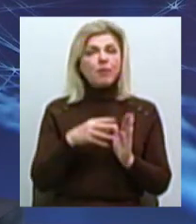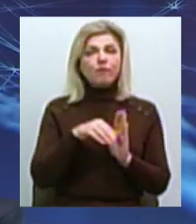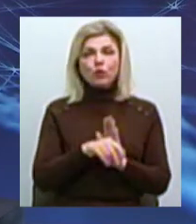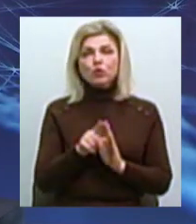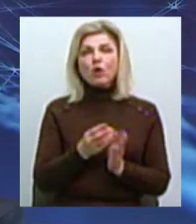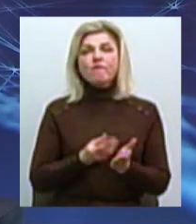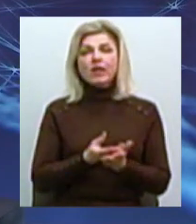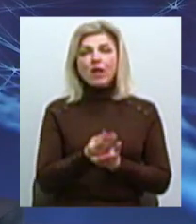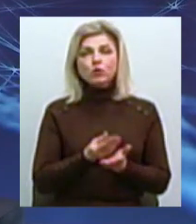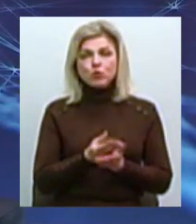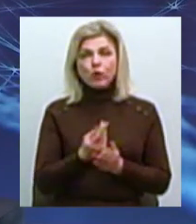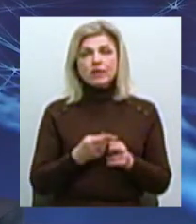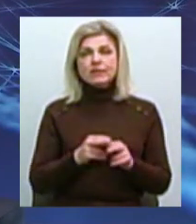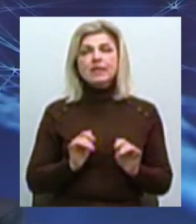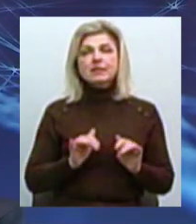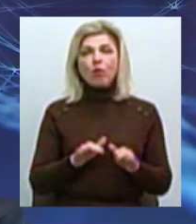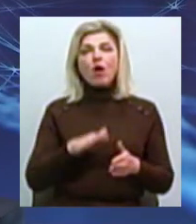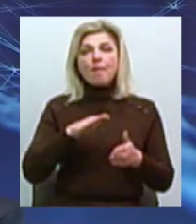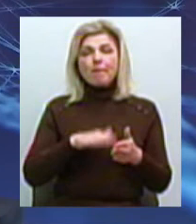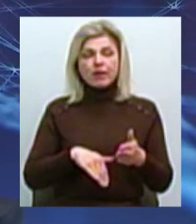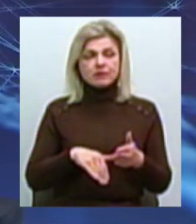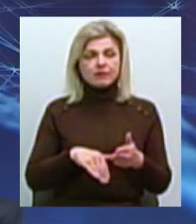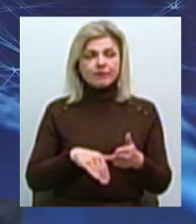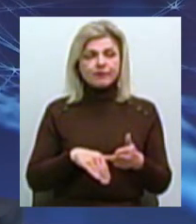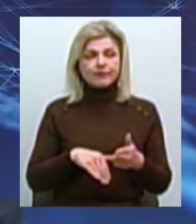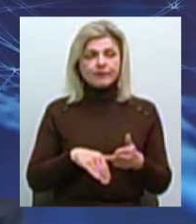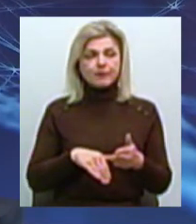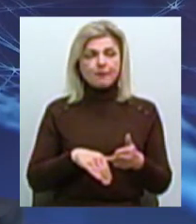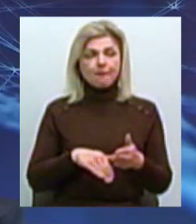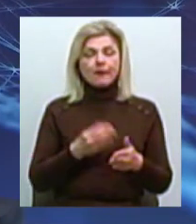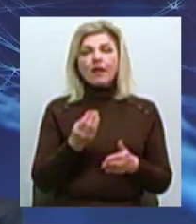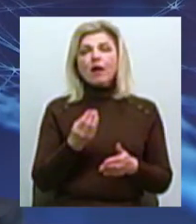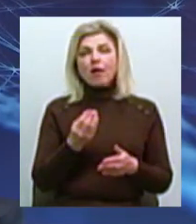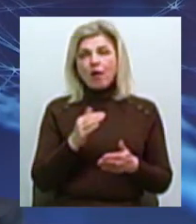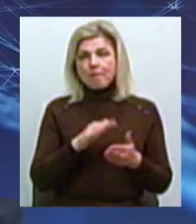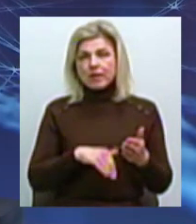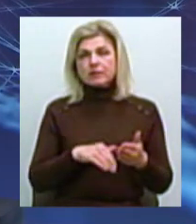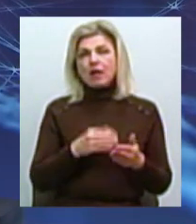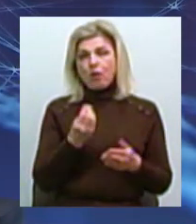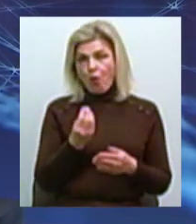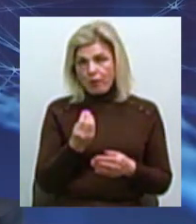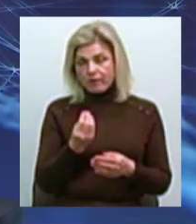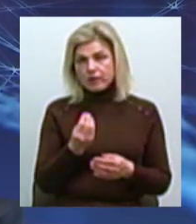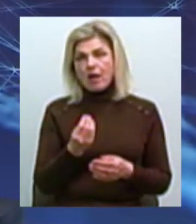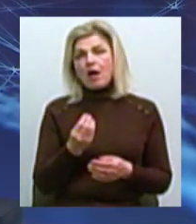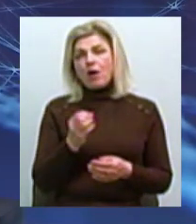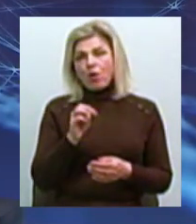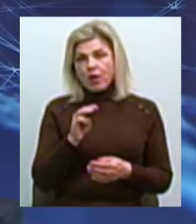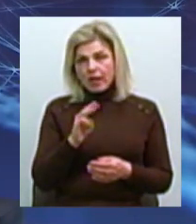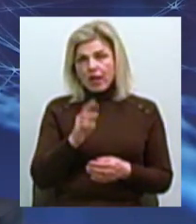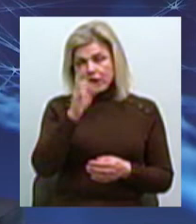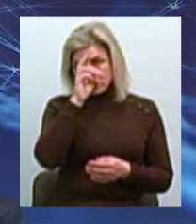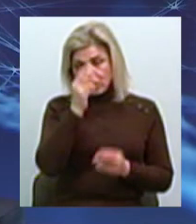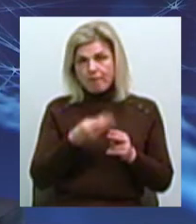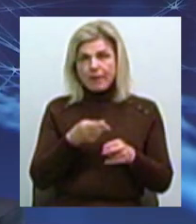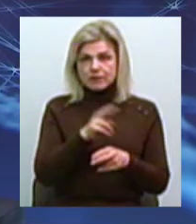фінансує ці заходи без утримання коштів від мешканців. Тому компенсація державна та міська